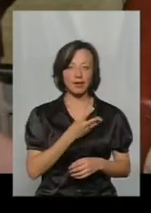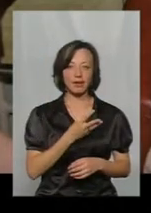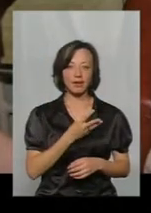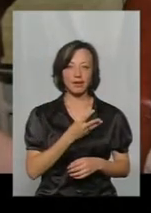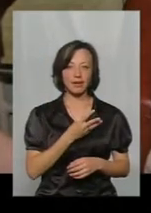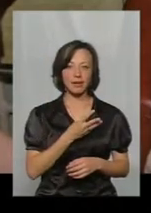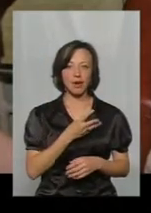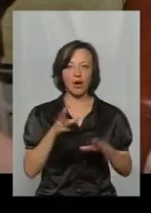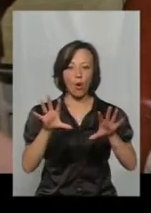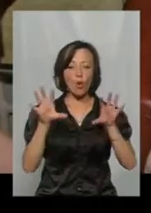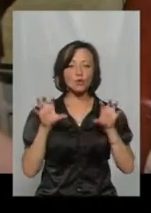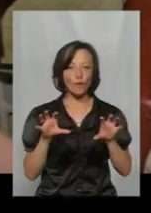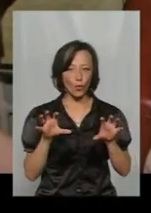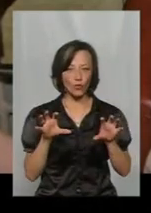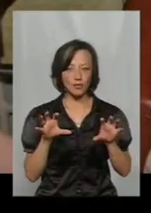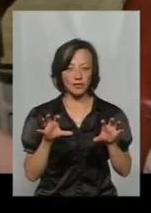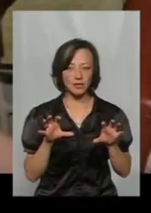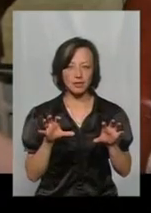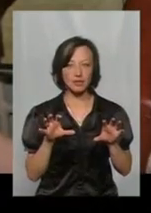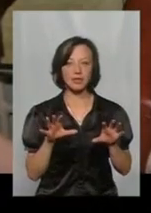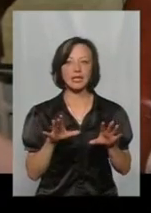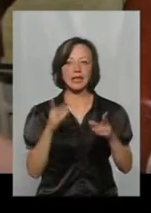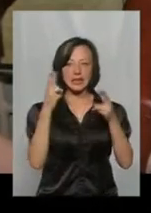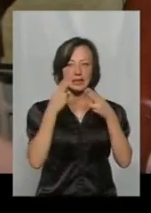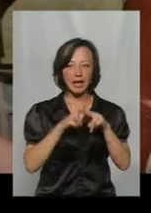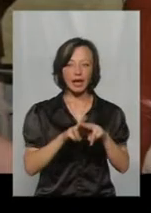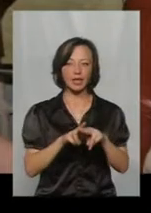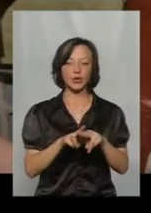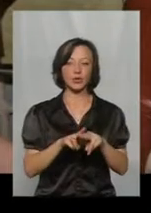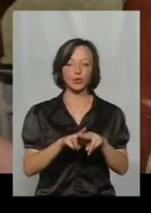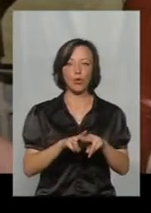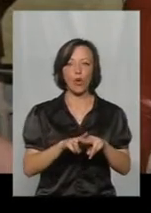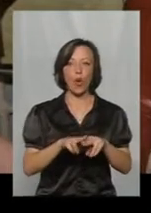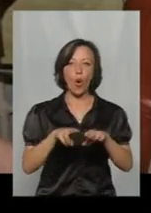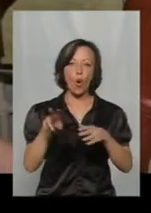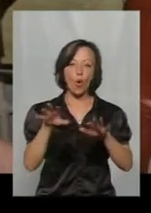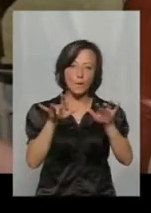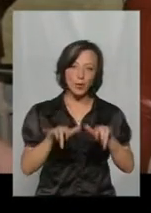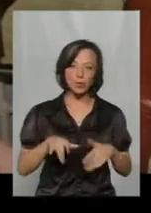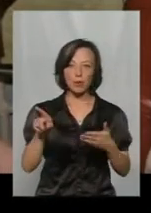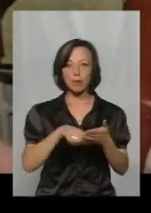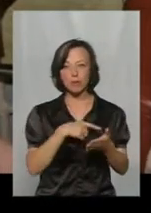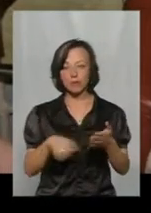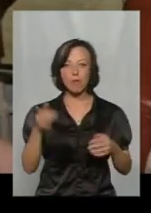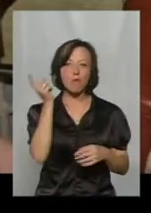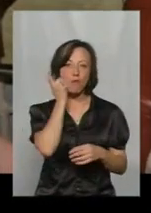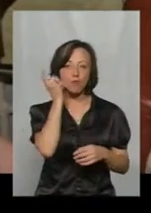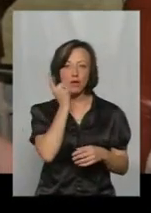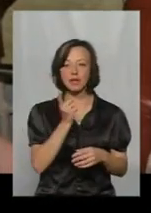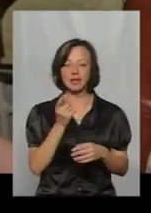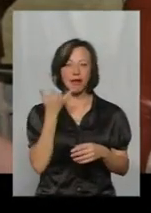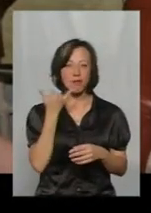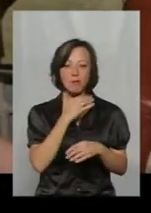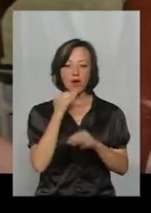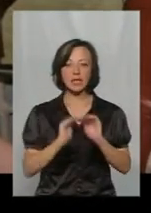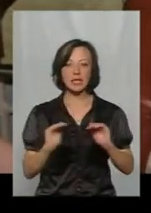освоювати техніку, комп'ютери, планшети, мобільні телефони. Оскільки багатьох з